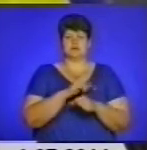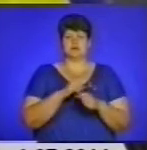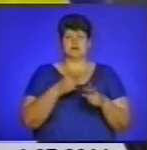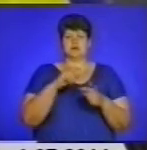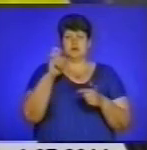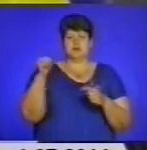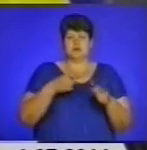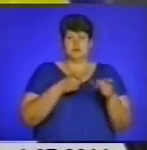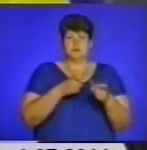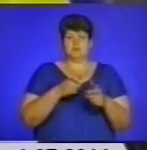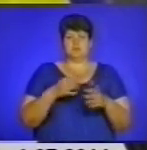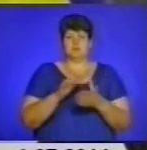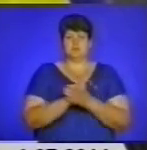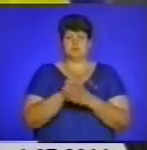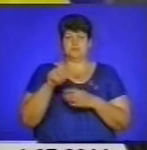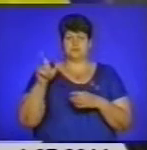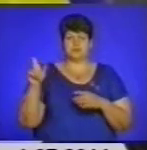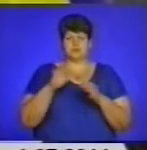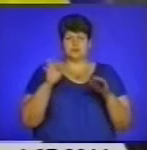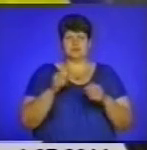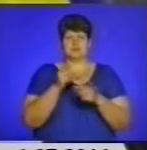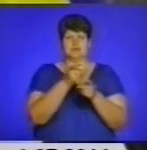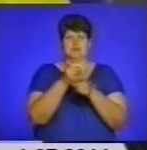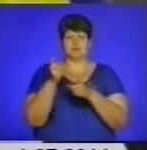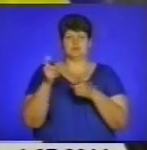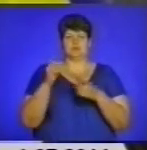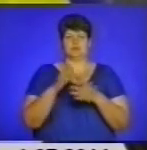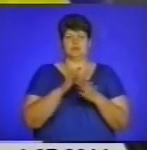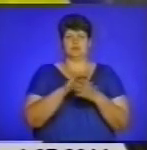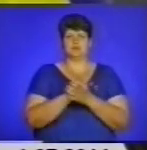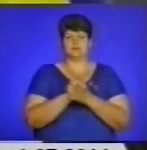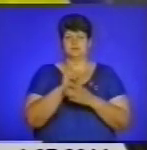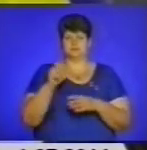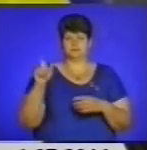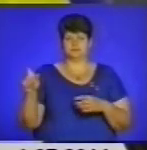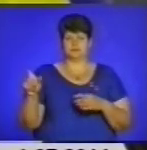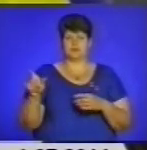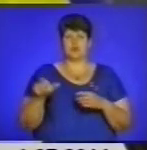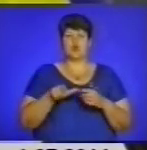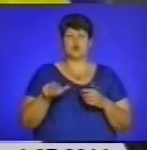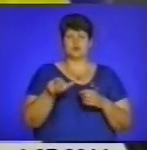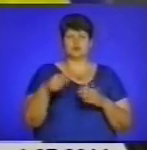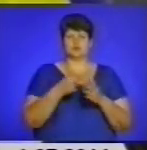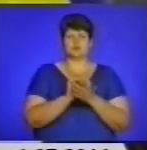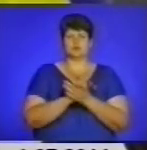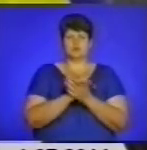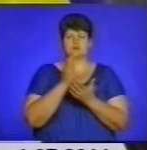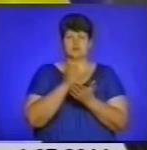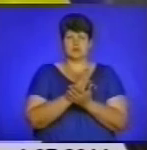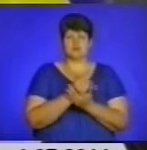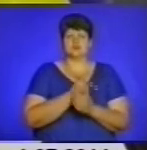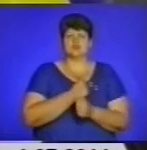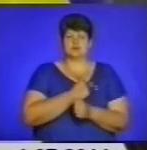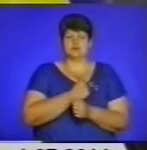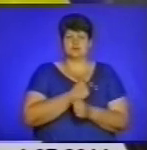ніколи не битимуть по житлових кварталах. Дорогі співвітчизники, дорога до миру виявилася, на жаль,